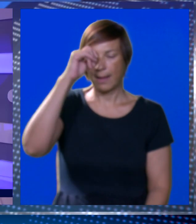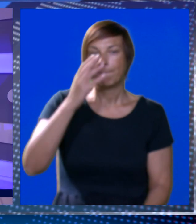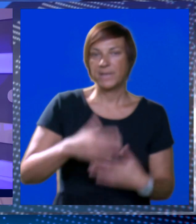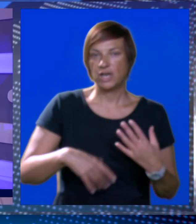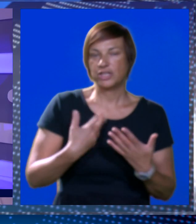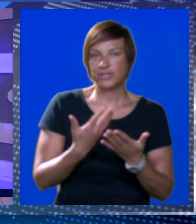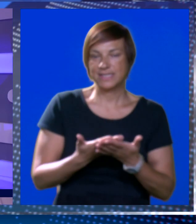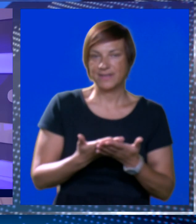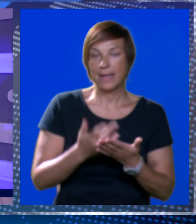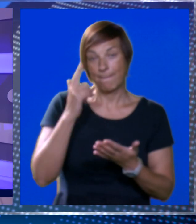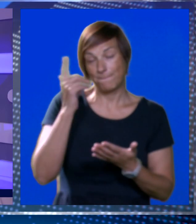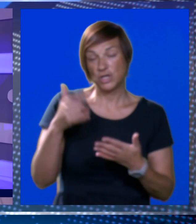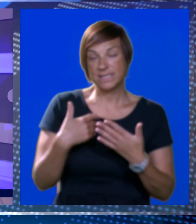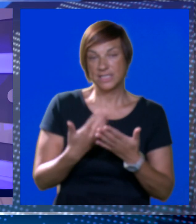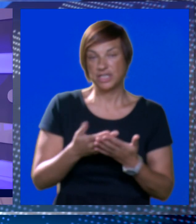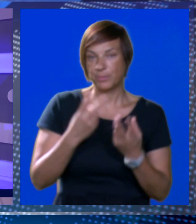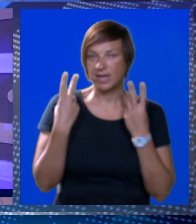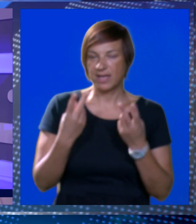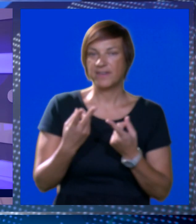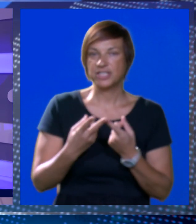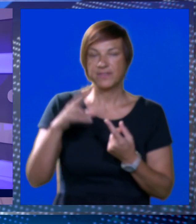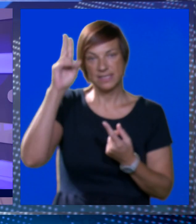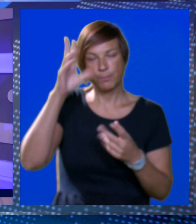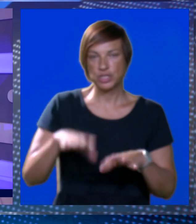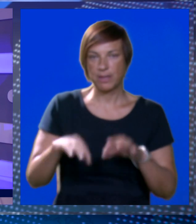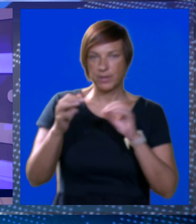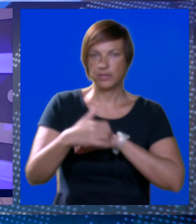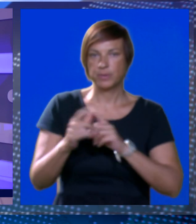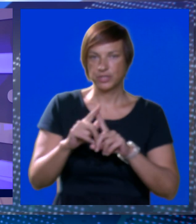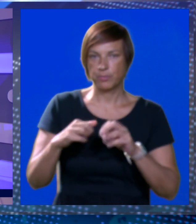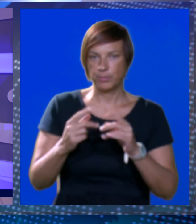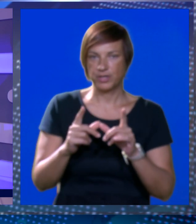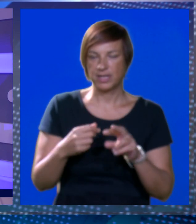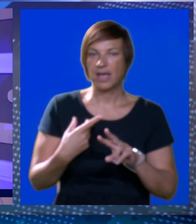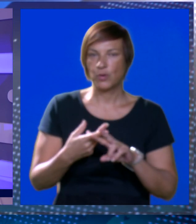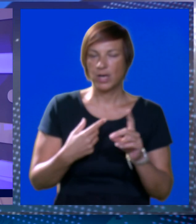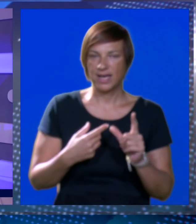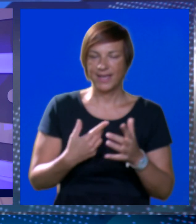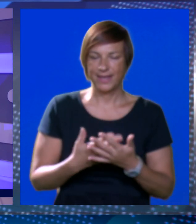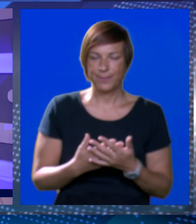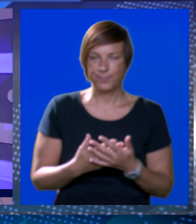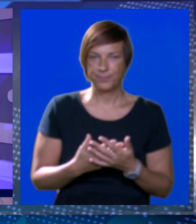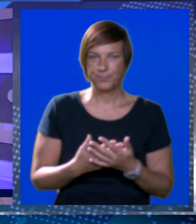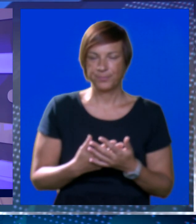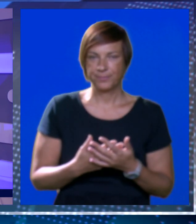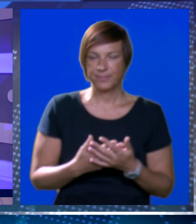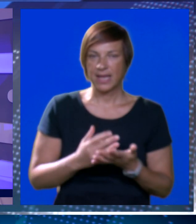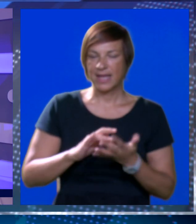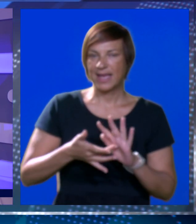Bilo je to sve za danas. Podsjećamo kako najvažnije vijesti možete pronaći na našem portalu dubrovačkiportal.hr.